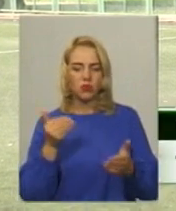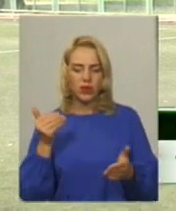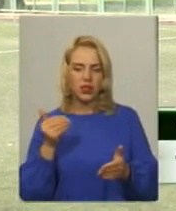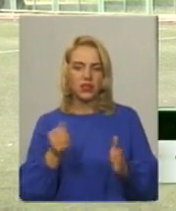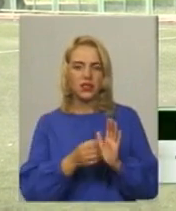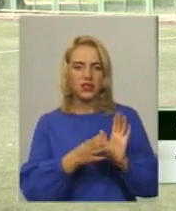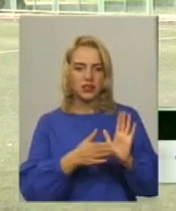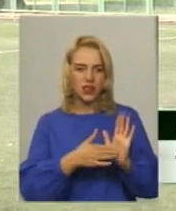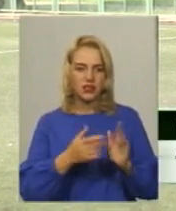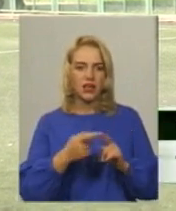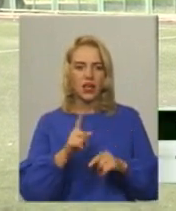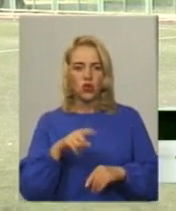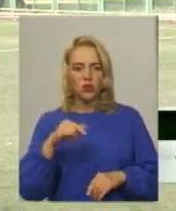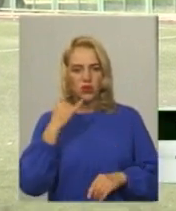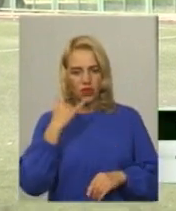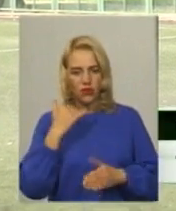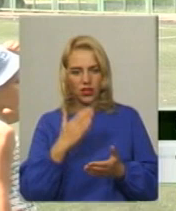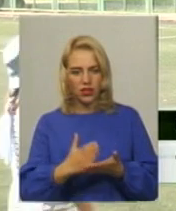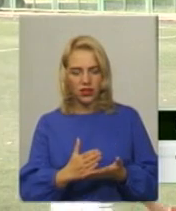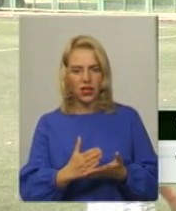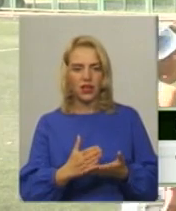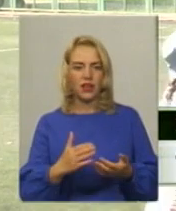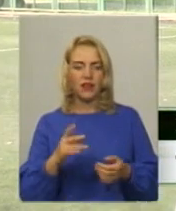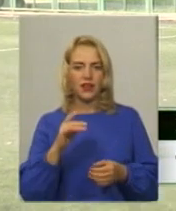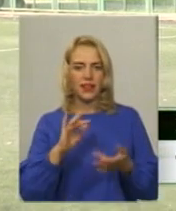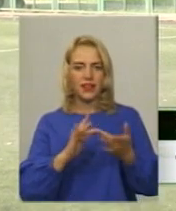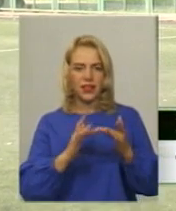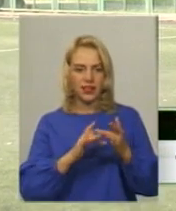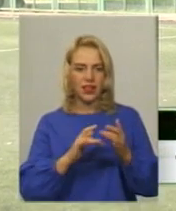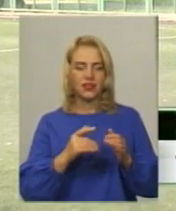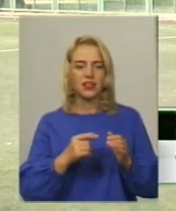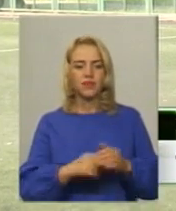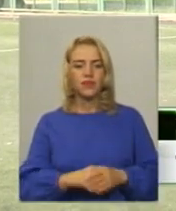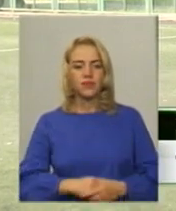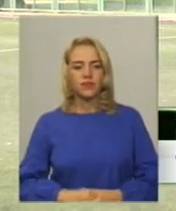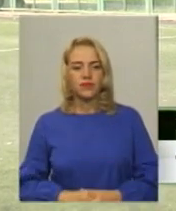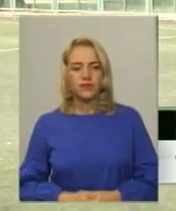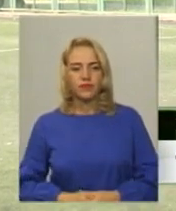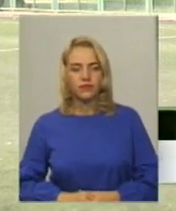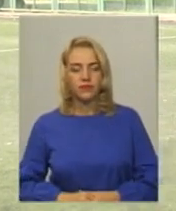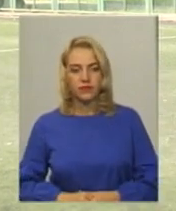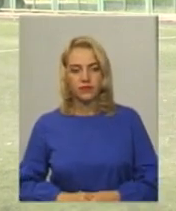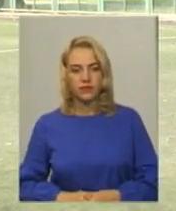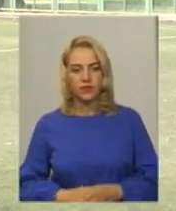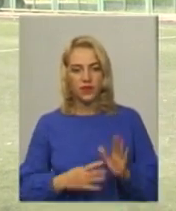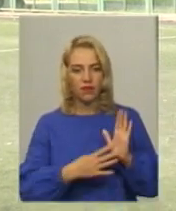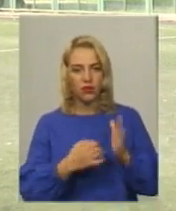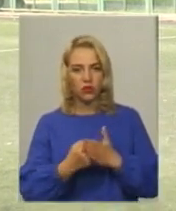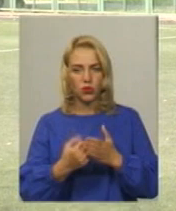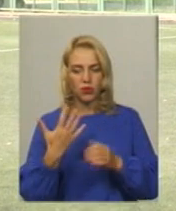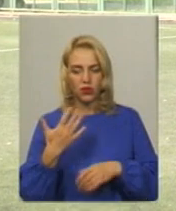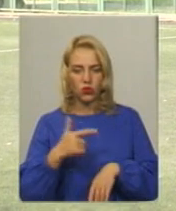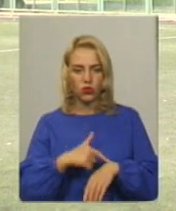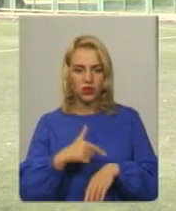Номер телефона є в інтернеті або наш стаціонарний 795474 З 9 до 5